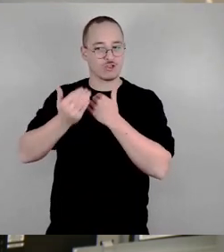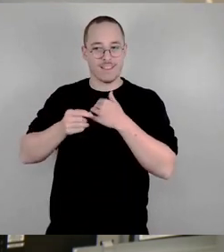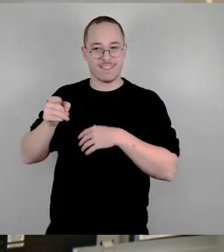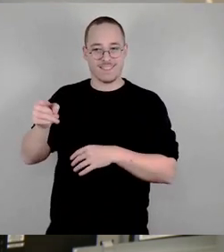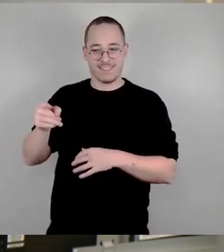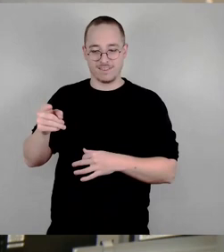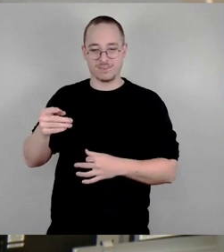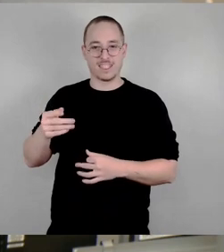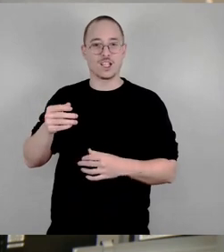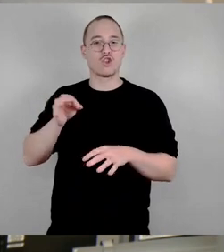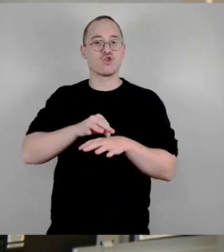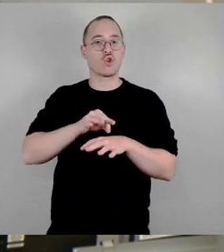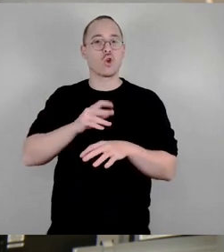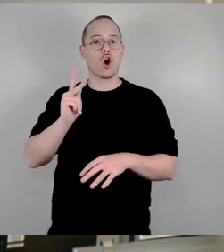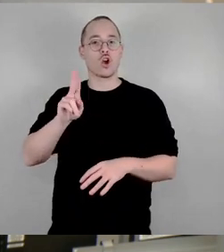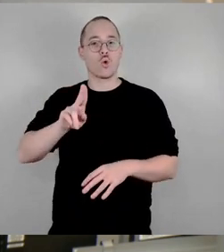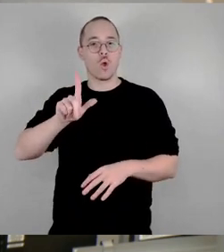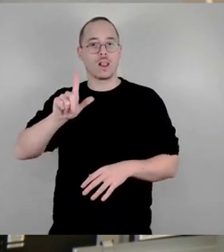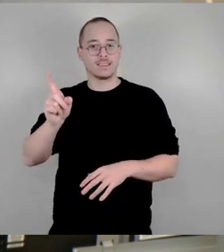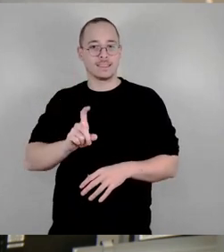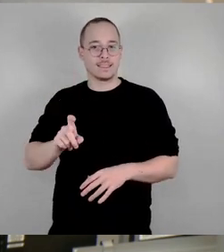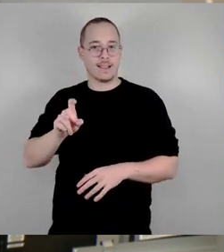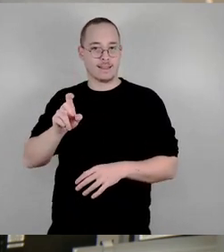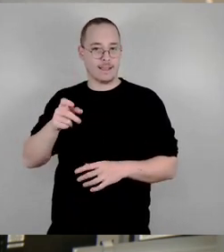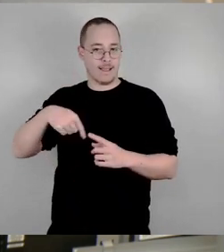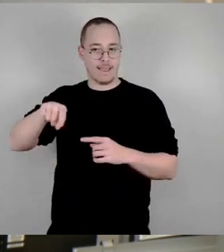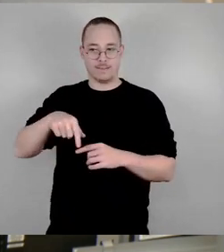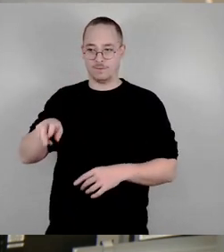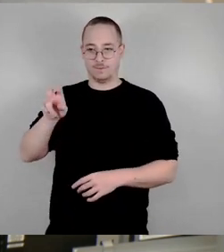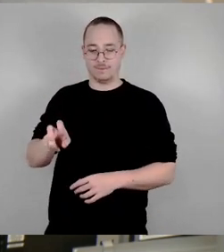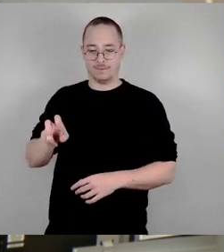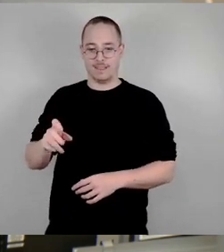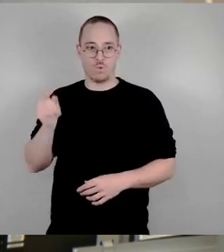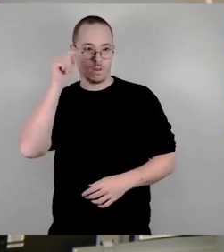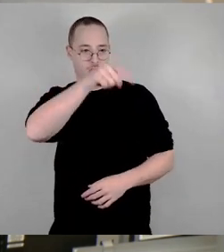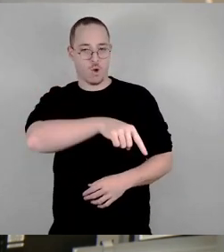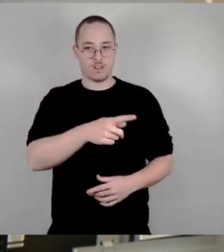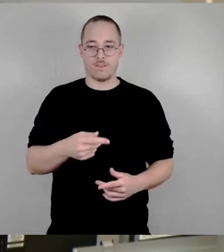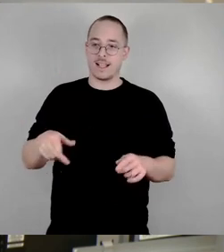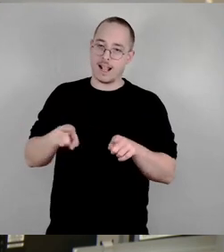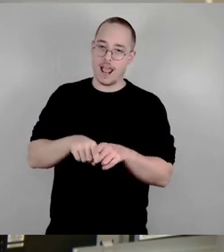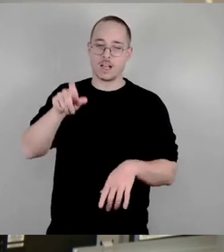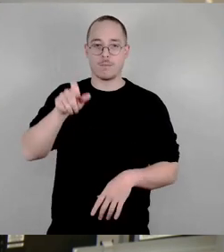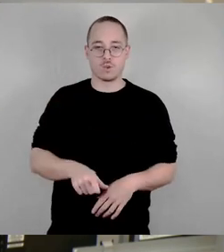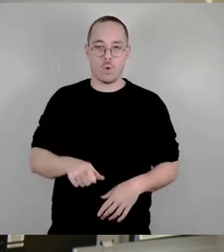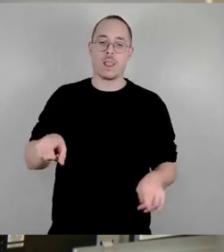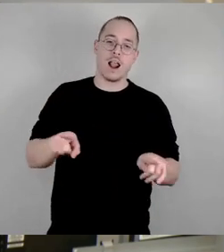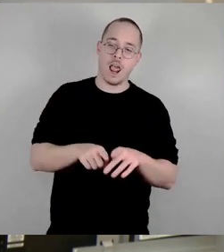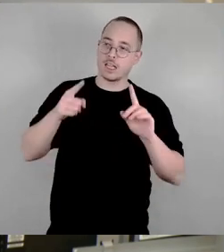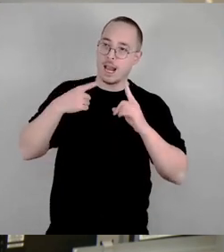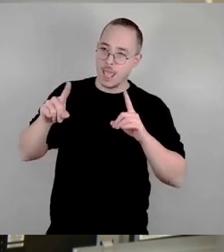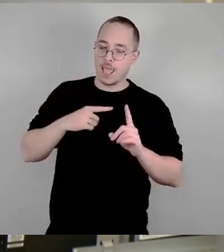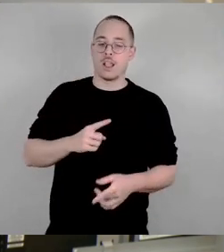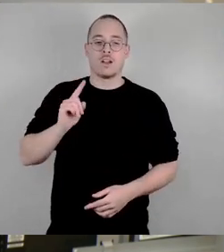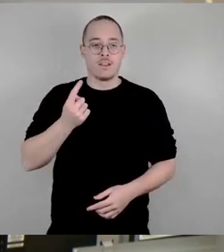kann. Das ist einfach so. Die Frage ist nur, ob das der richtige Weg ist, wie wir es machen. oder ob man sich nicht hätte doch